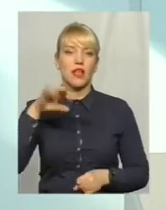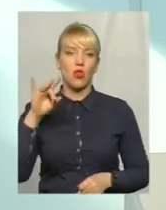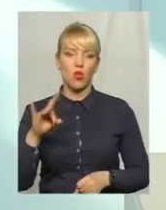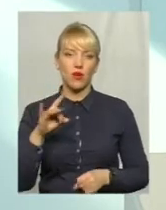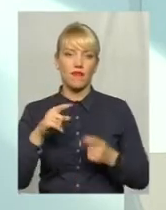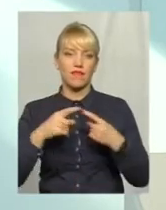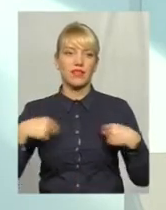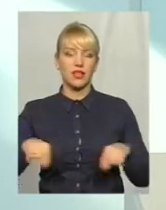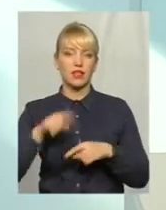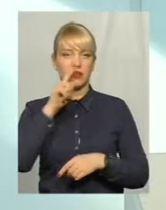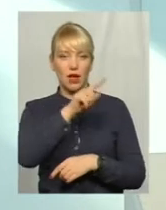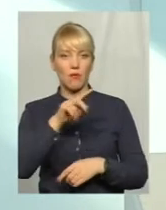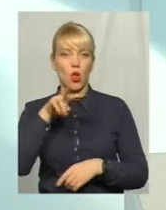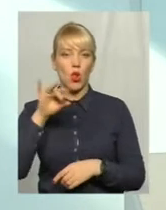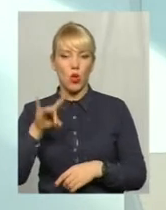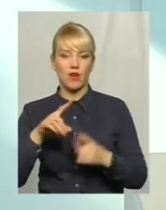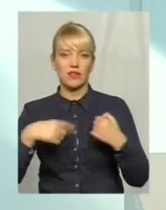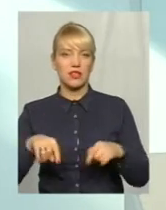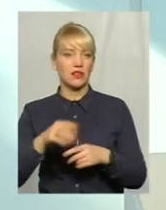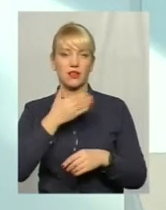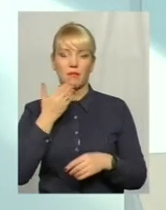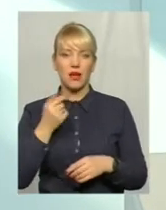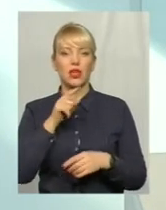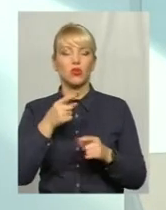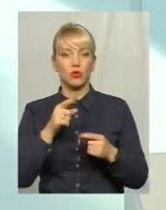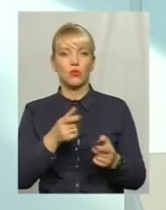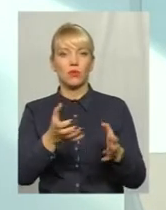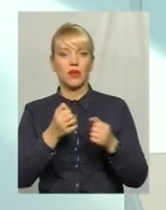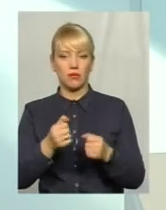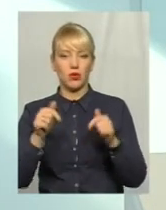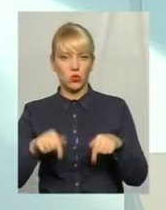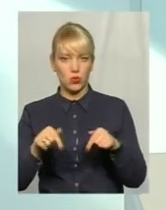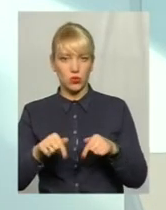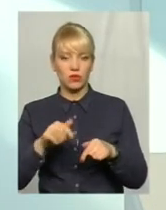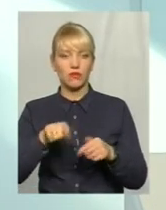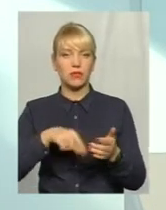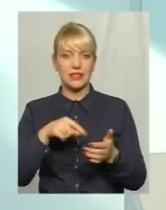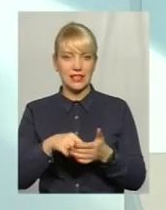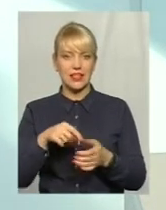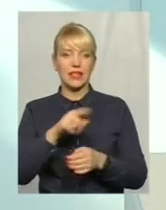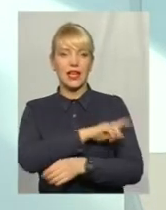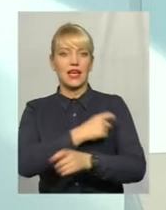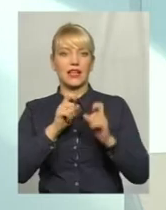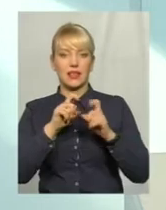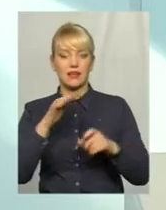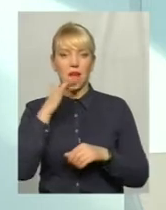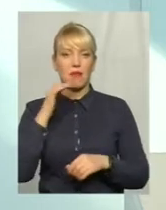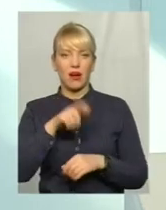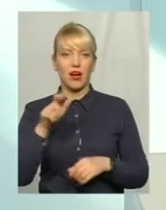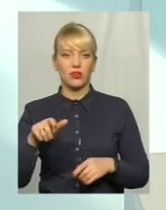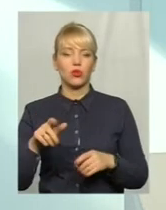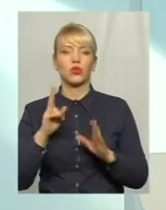лорвідділення немає, тобто теж приймають мешканців області. По-друге, дуже багато мешканців області, які приїжджають до своїх